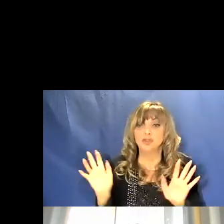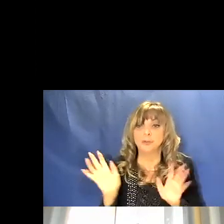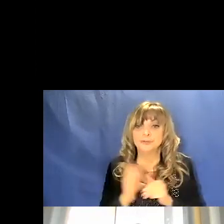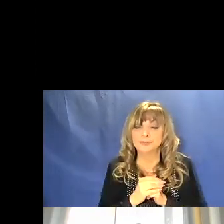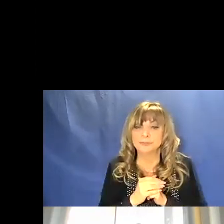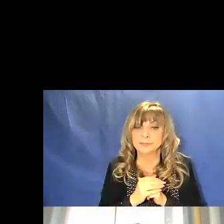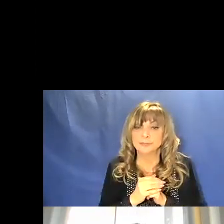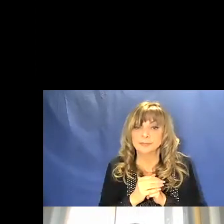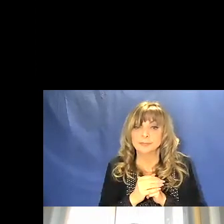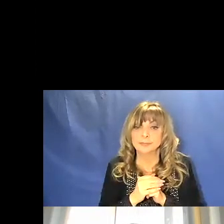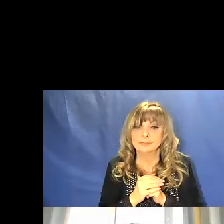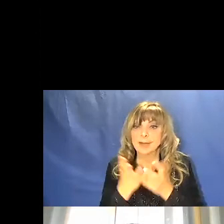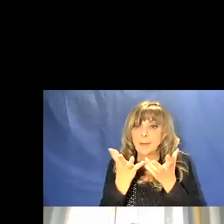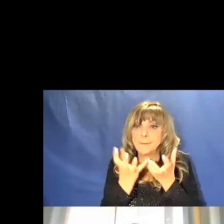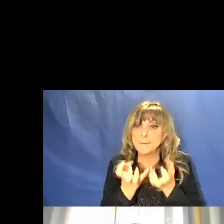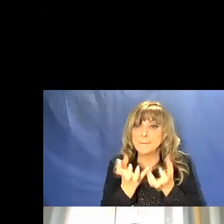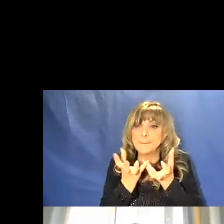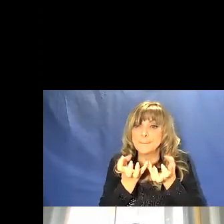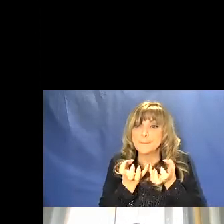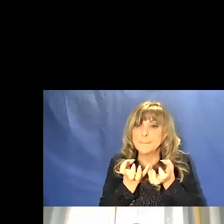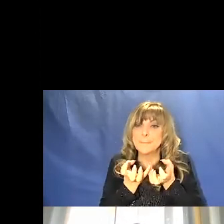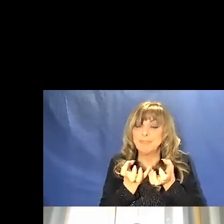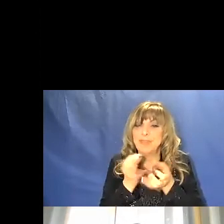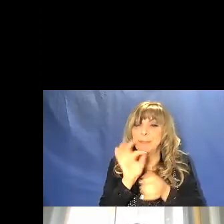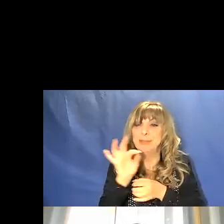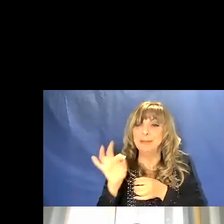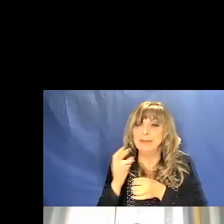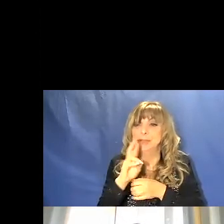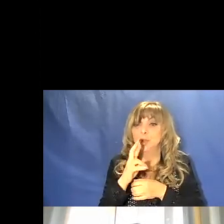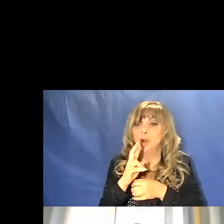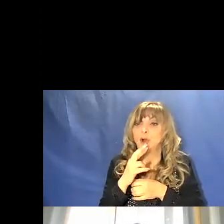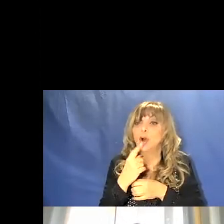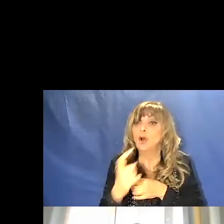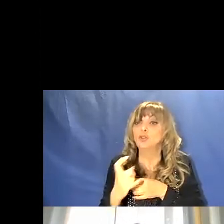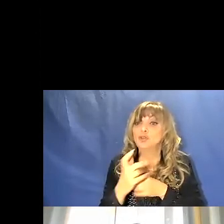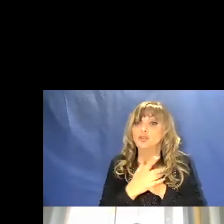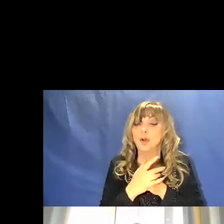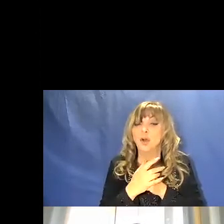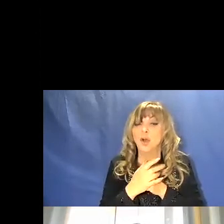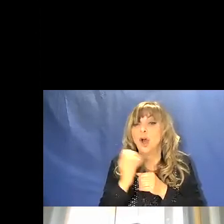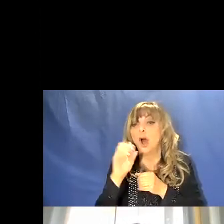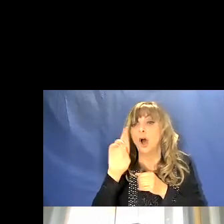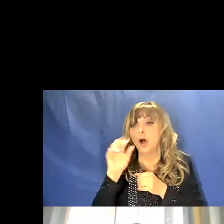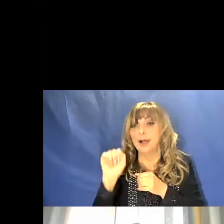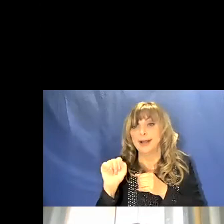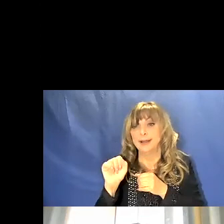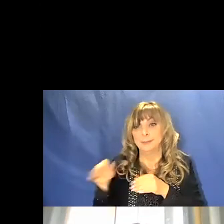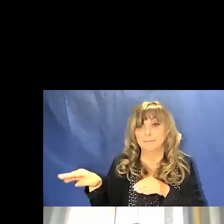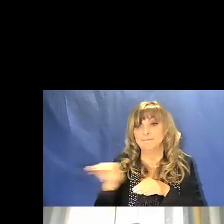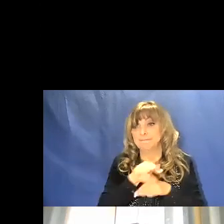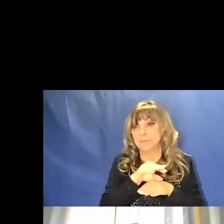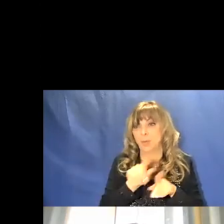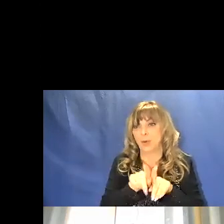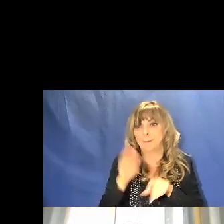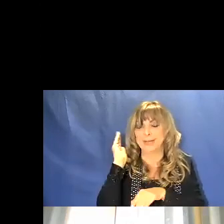rimasto impregnato dal pigmento rosso dell'ocra che la ricopriva anche questo